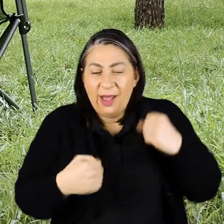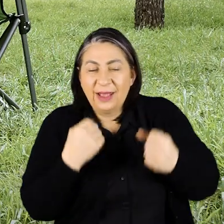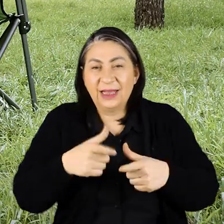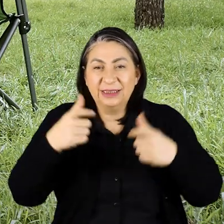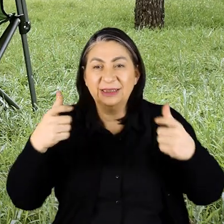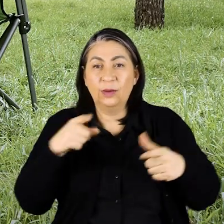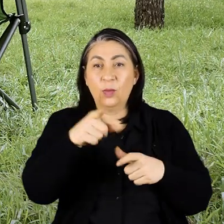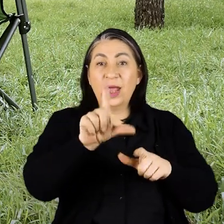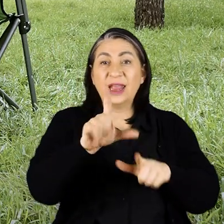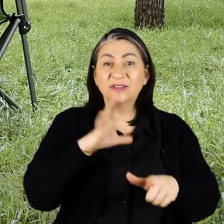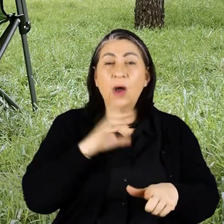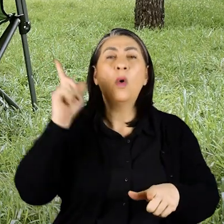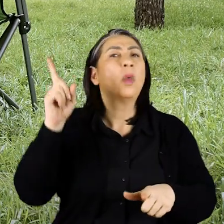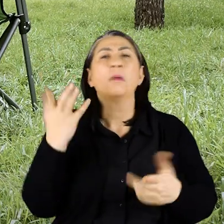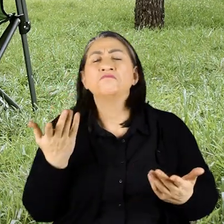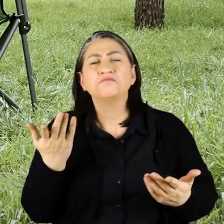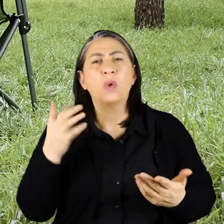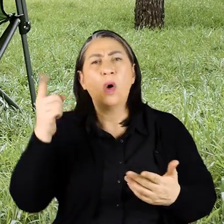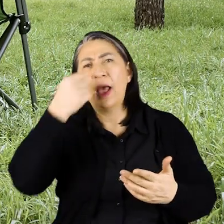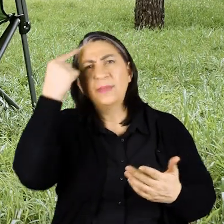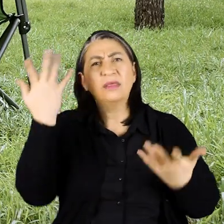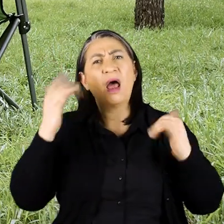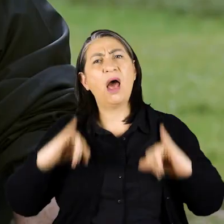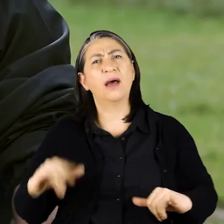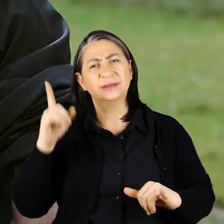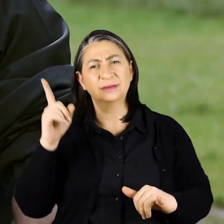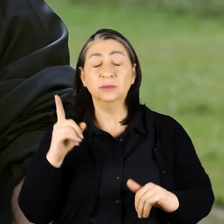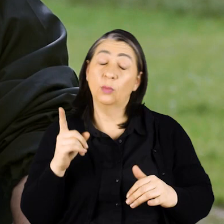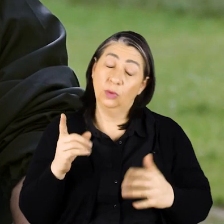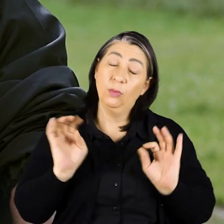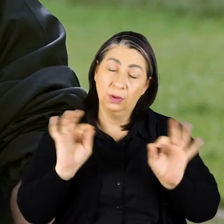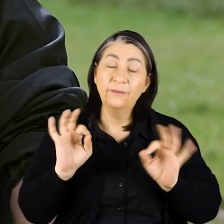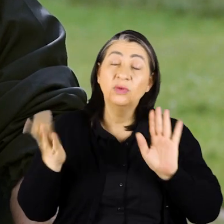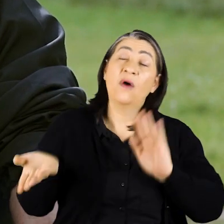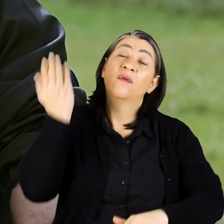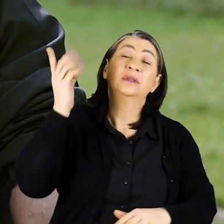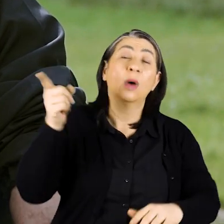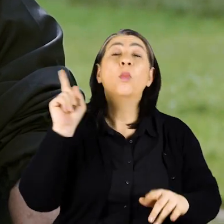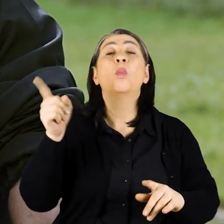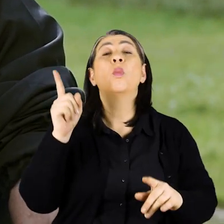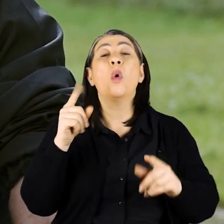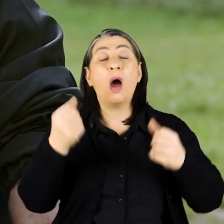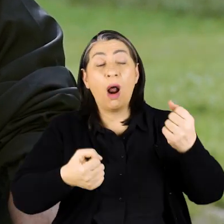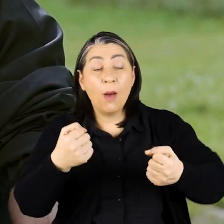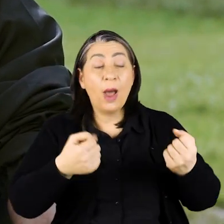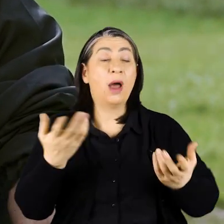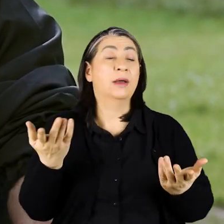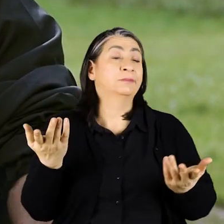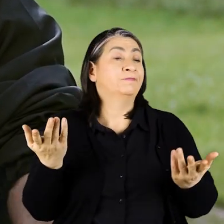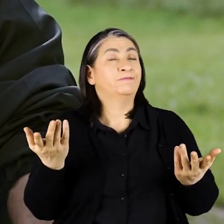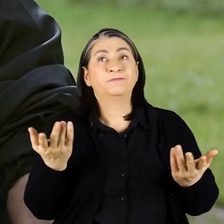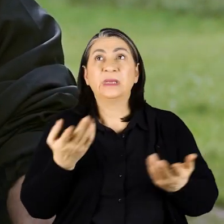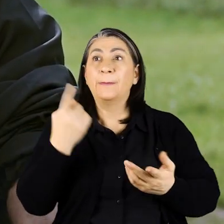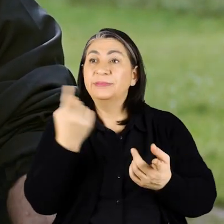işte böyle aletlere ihtiyacın var Onların orada onun imkanları daha rahat Tabii tabii çok fazla yani bu artık bir araba veya bir şey Bir